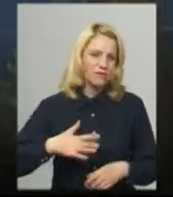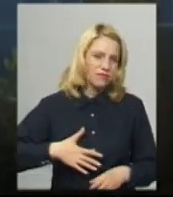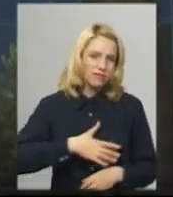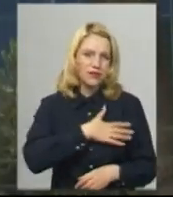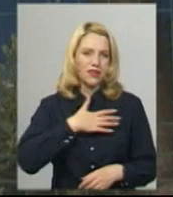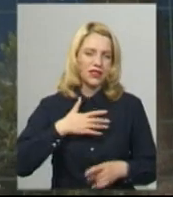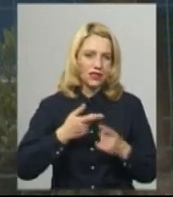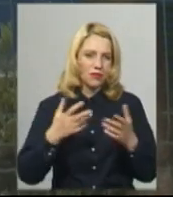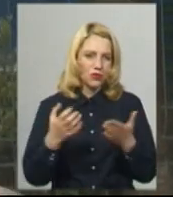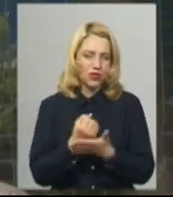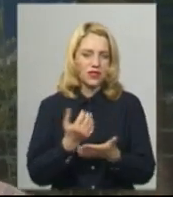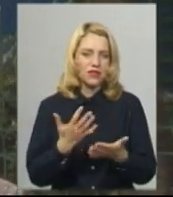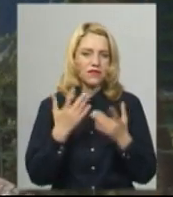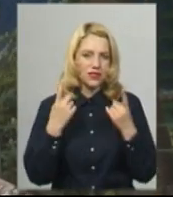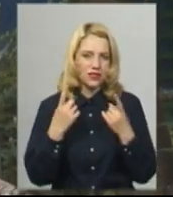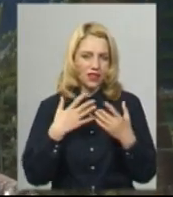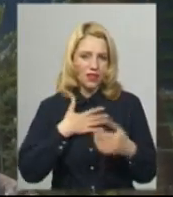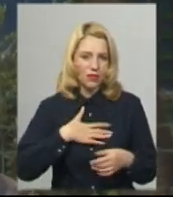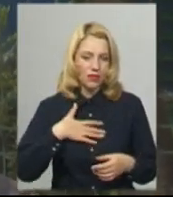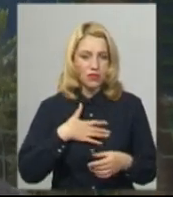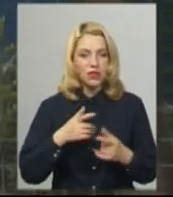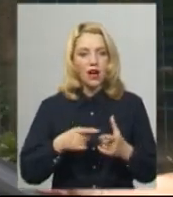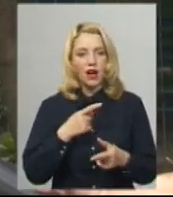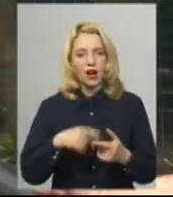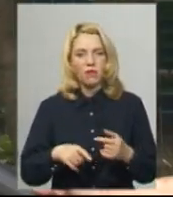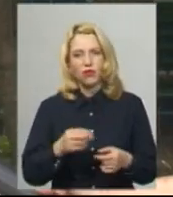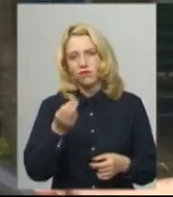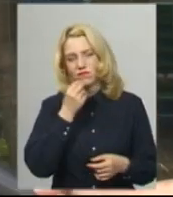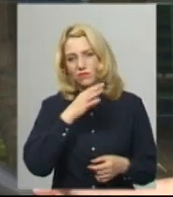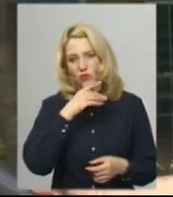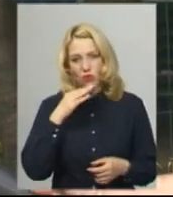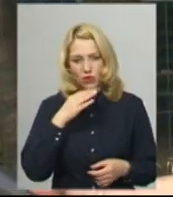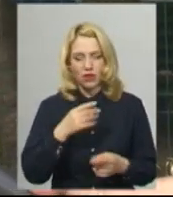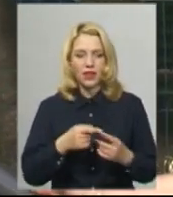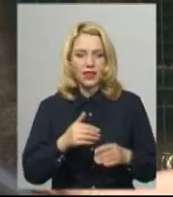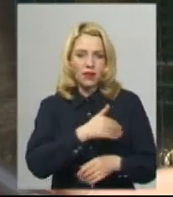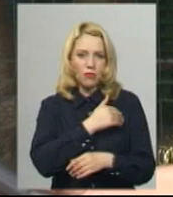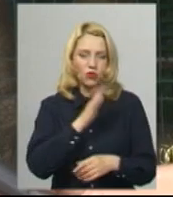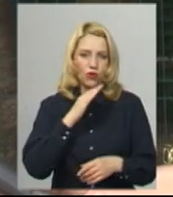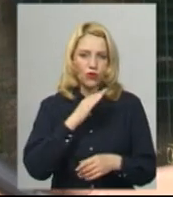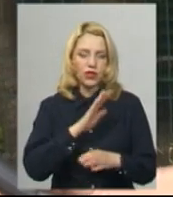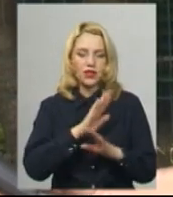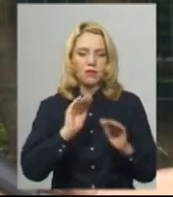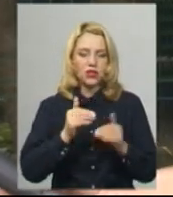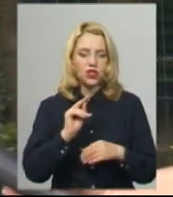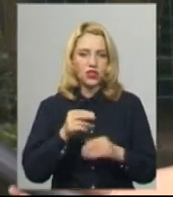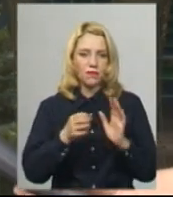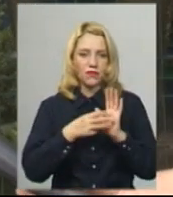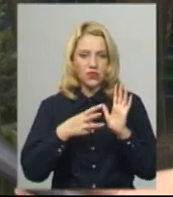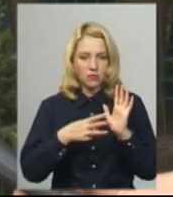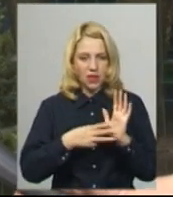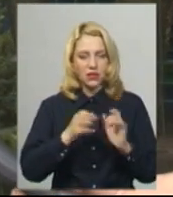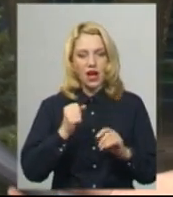мають великі неприємності, або переїдають. Температура води повинна бути не менше плюс 18, а